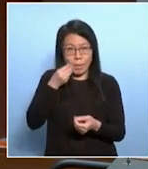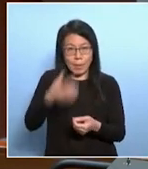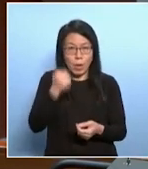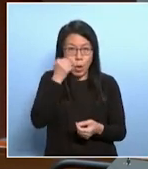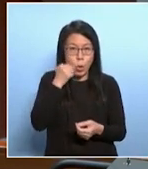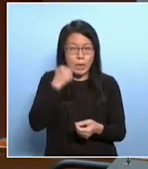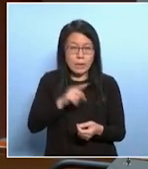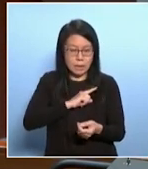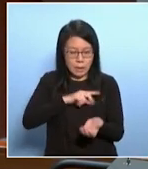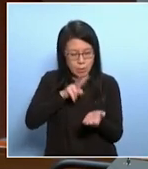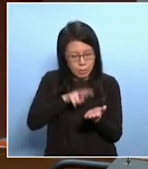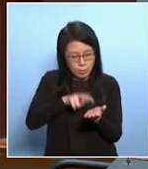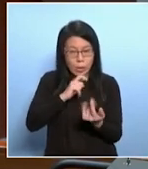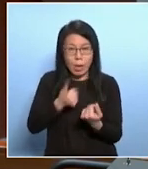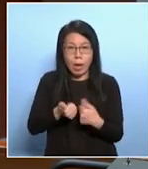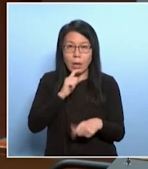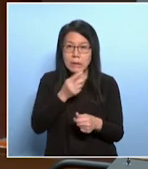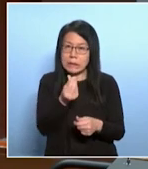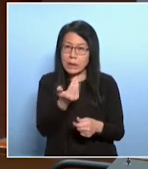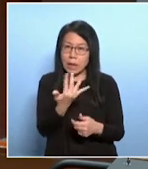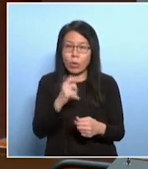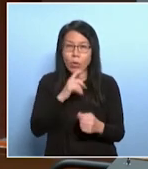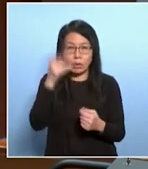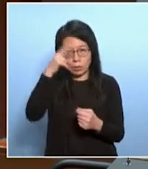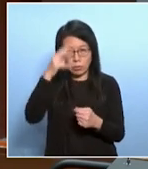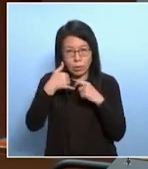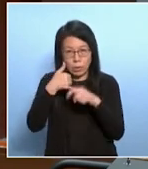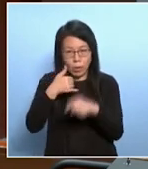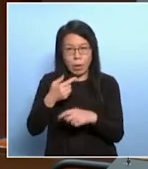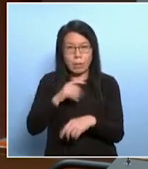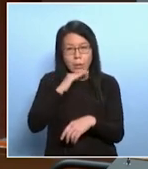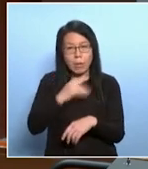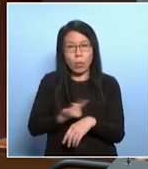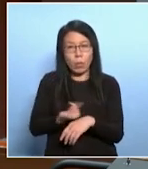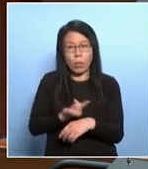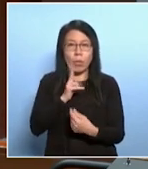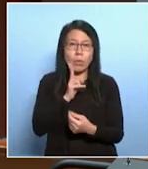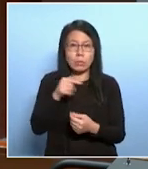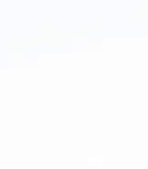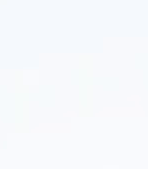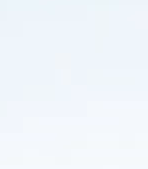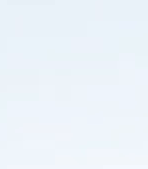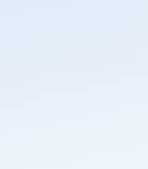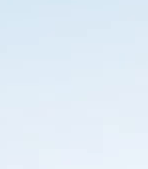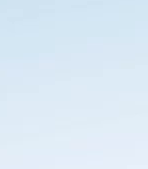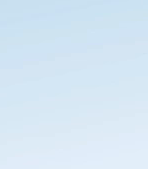就是查到自己多少钱那个银包好些因为经常打电话去都是要等很久都查不到的好 谢谢